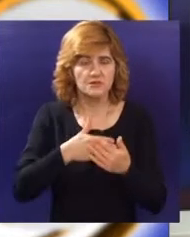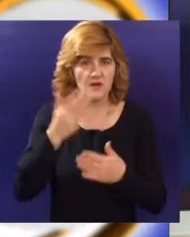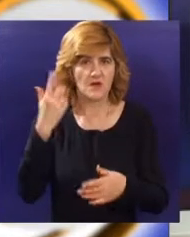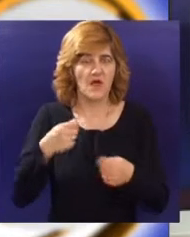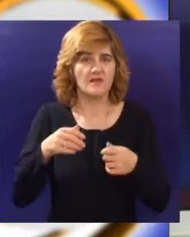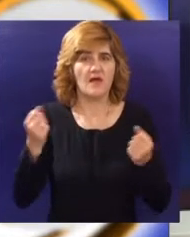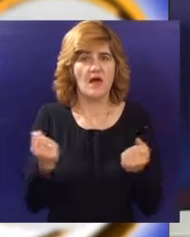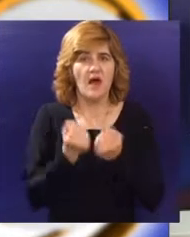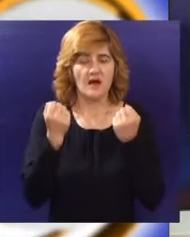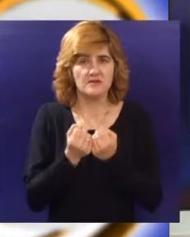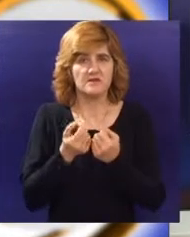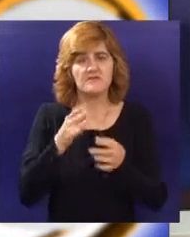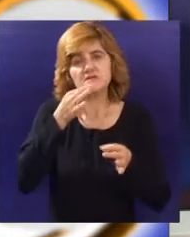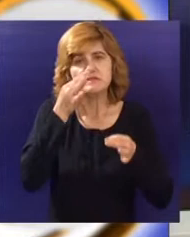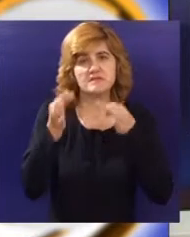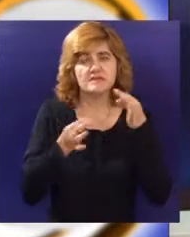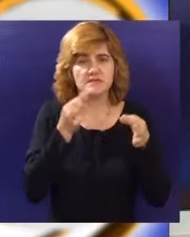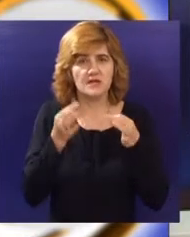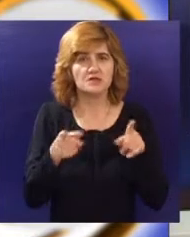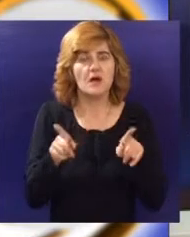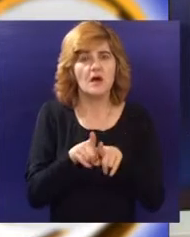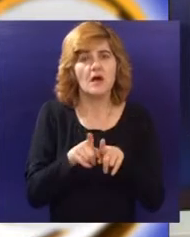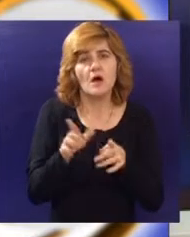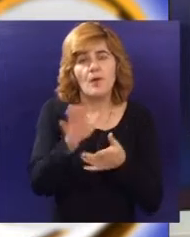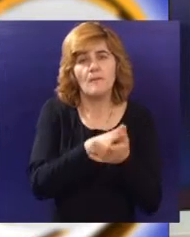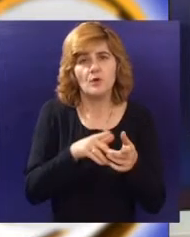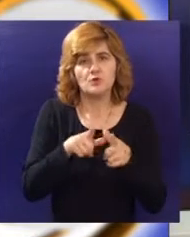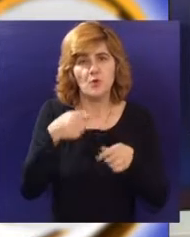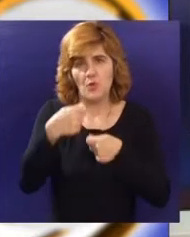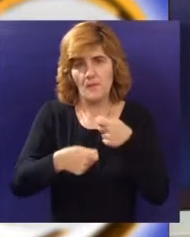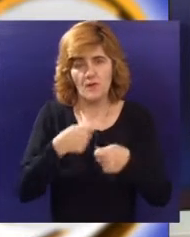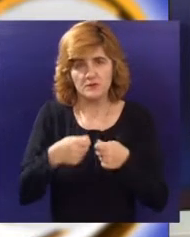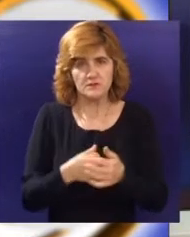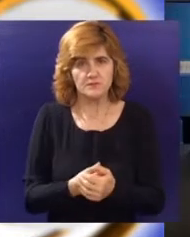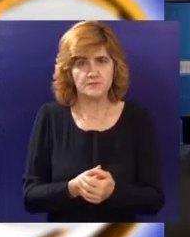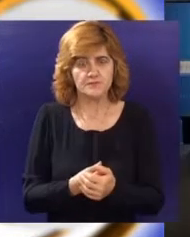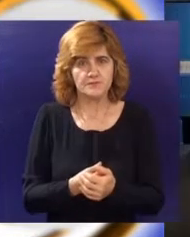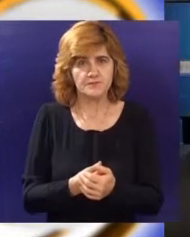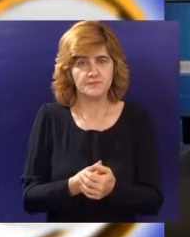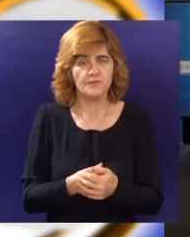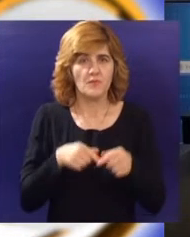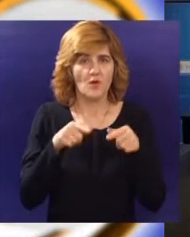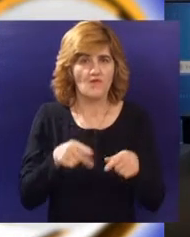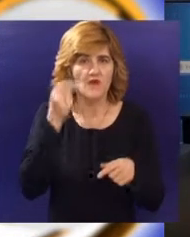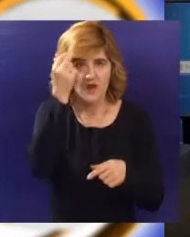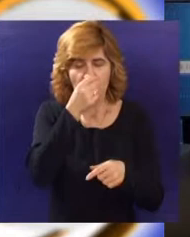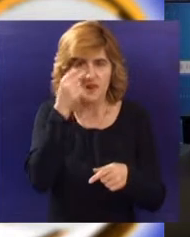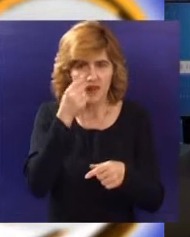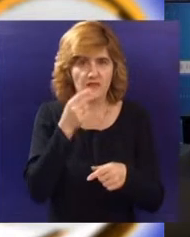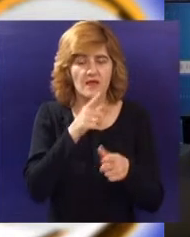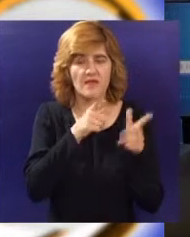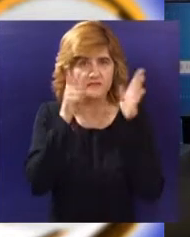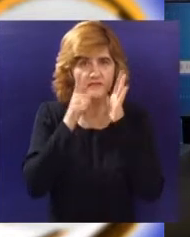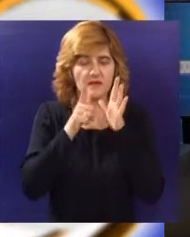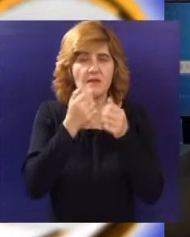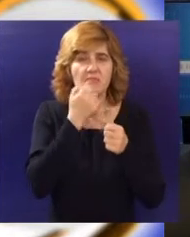osmišljene da im pomognu da istraže svoje mogućnosti kao početnici u poslu i inovatori. Globalna nedelja preduzetništva